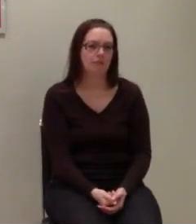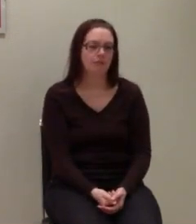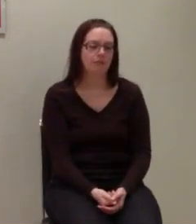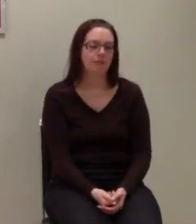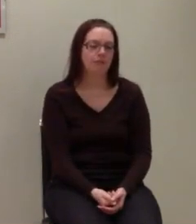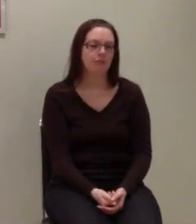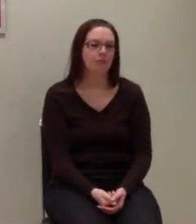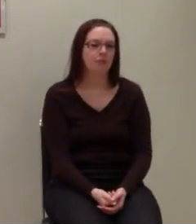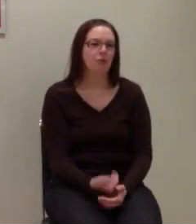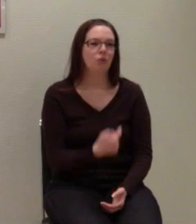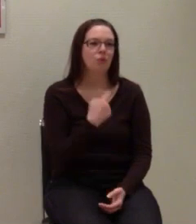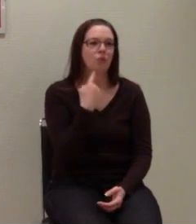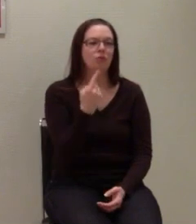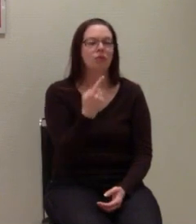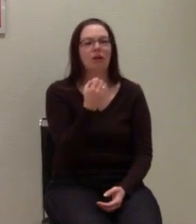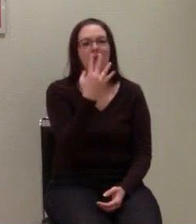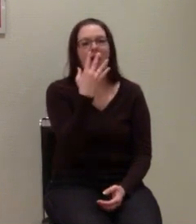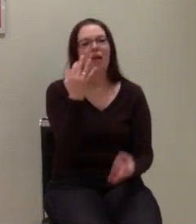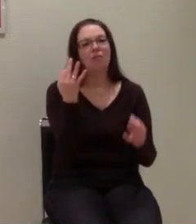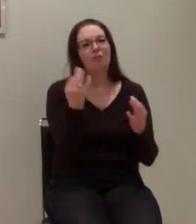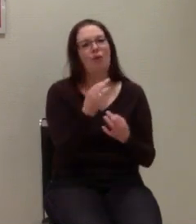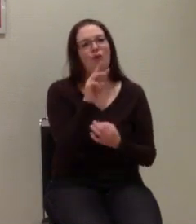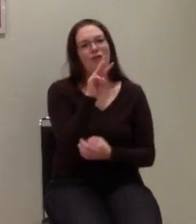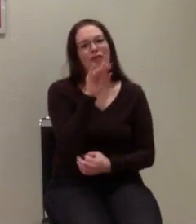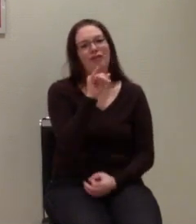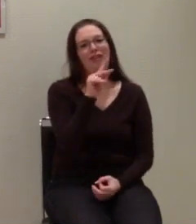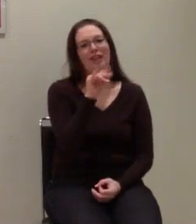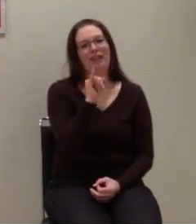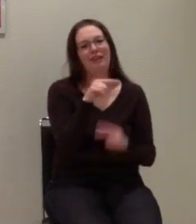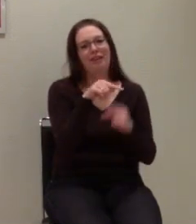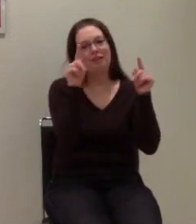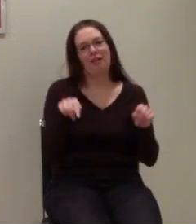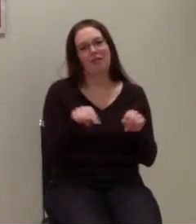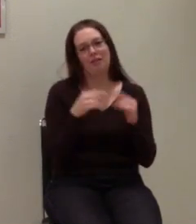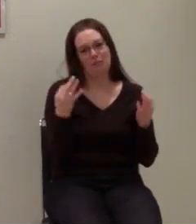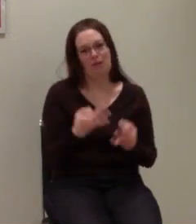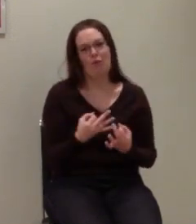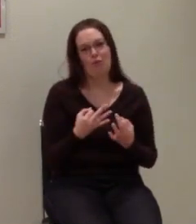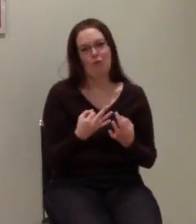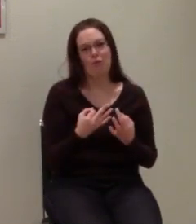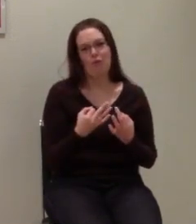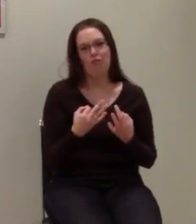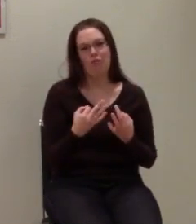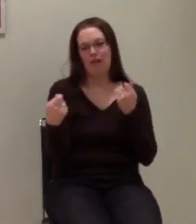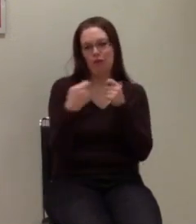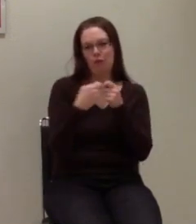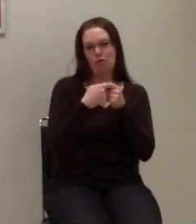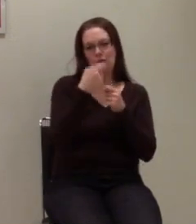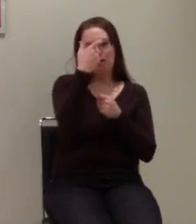dann natürlich eine Wiki-Seite, dass wir unsere Kontaktinformationen, wie man uns kontaktieren kann,